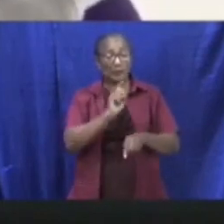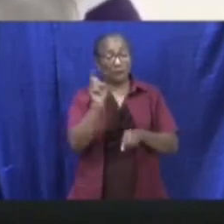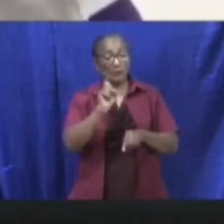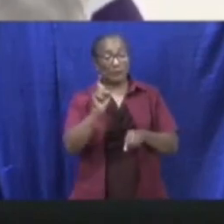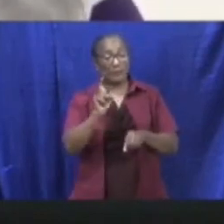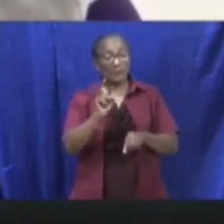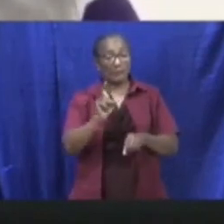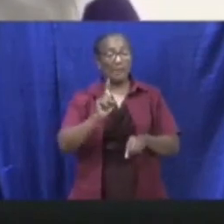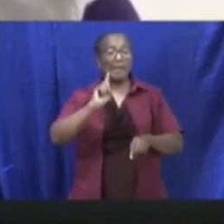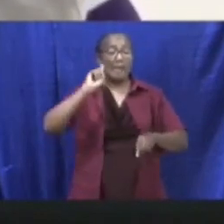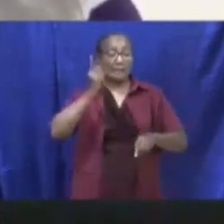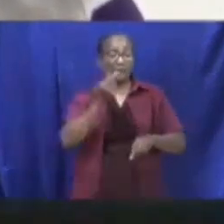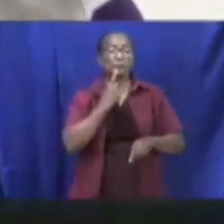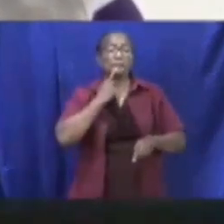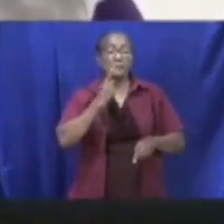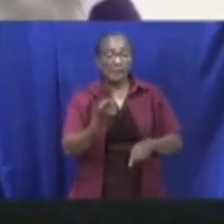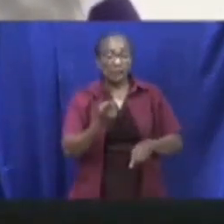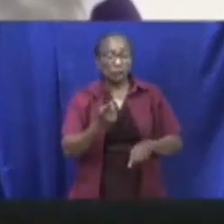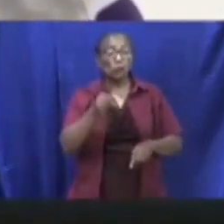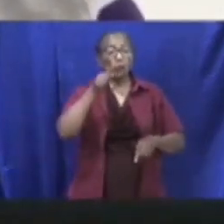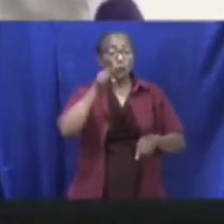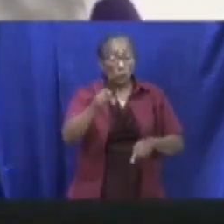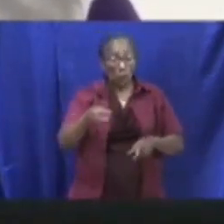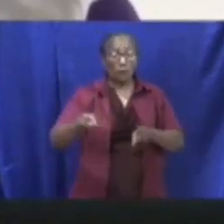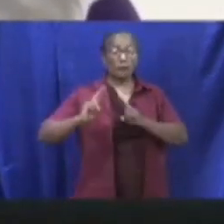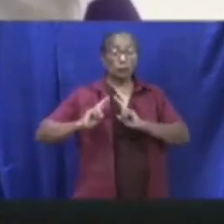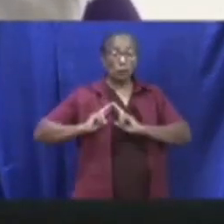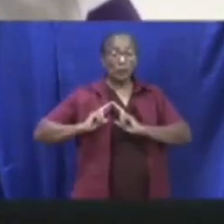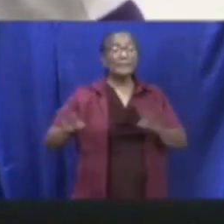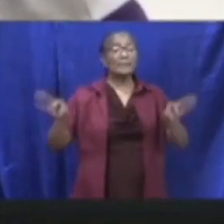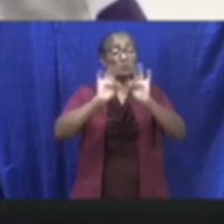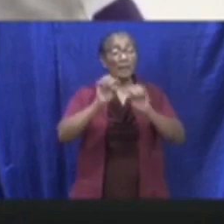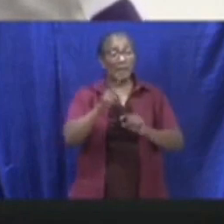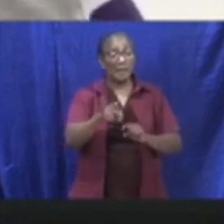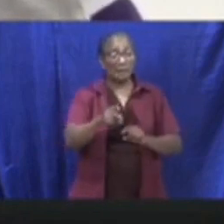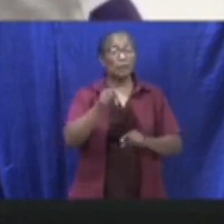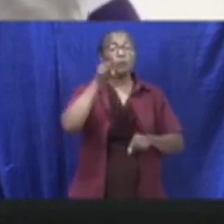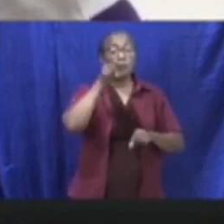beteken, en dat we dankbaka, u verantwoordt de belangrijke toe.